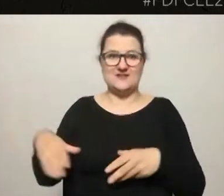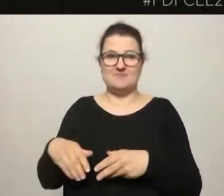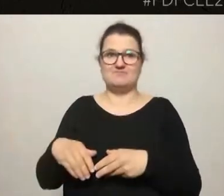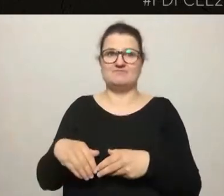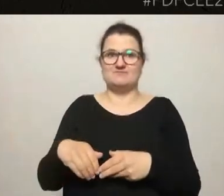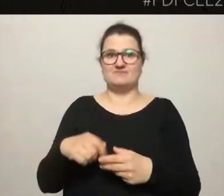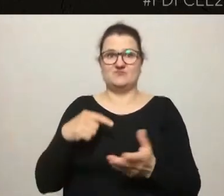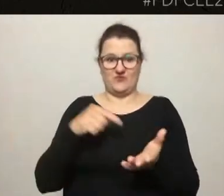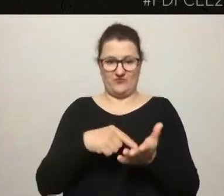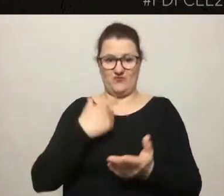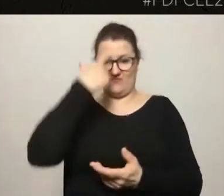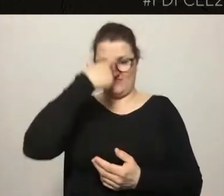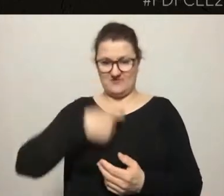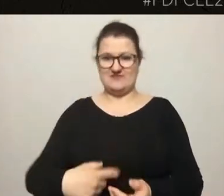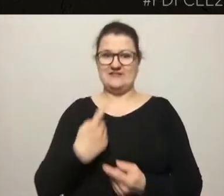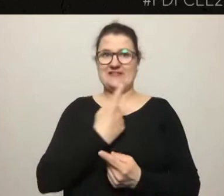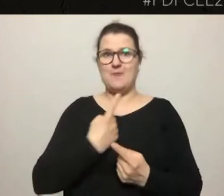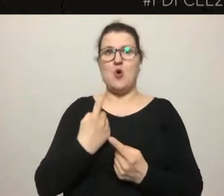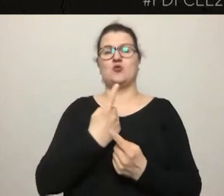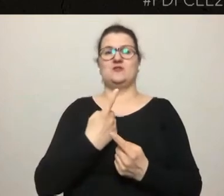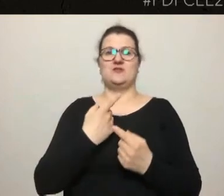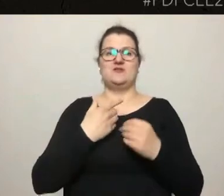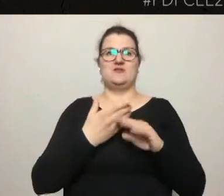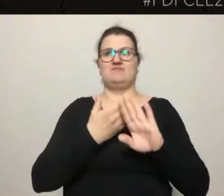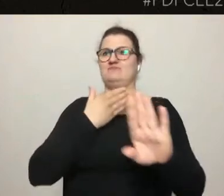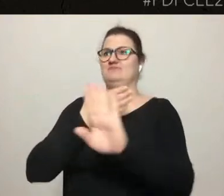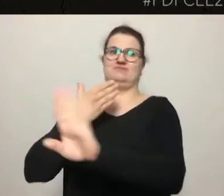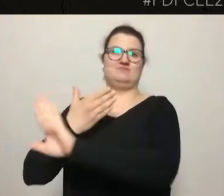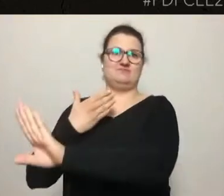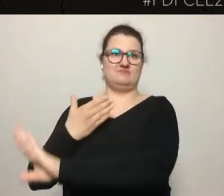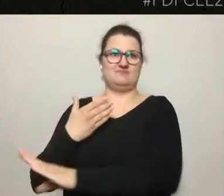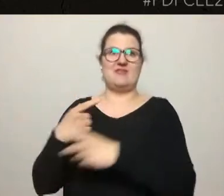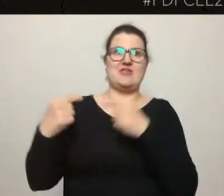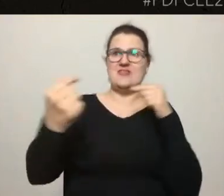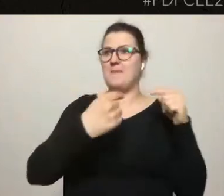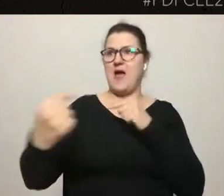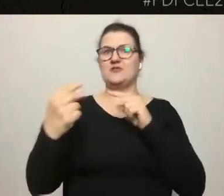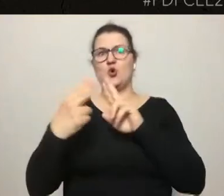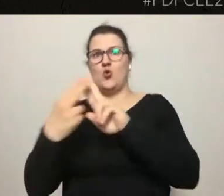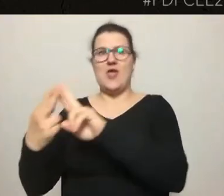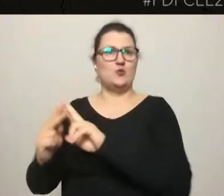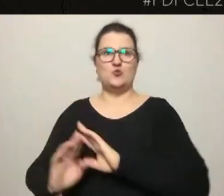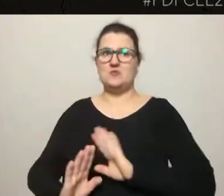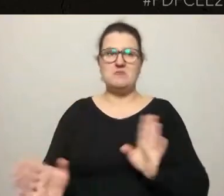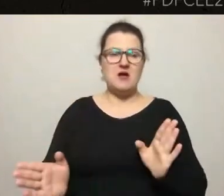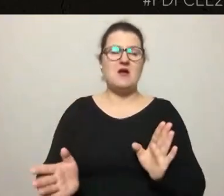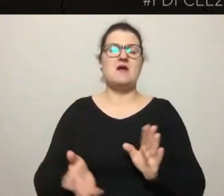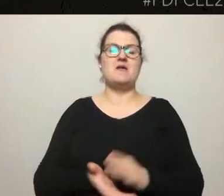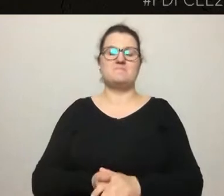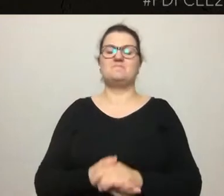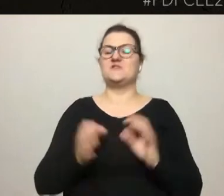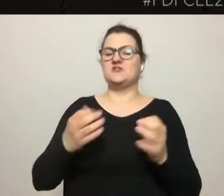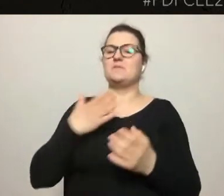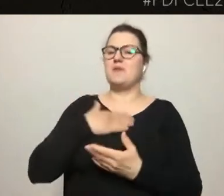przestrzeni fizycznej, ale oderwanej też od kontaktu i debaty. Więc dzisiaj mamy tutaj trzech panelistów,